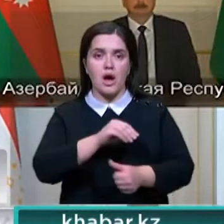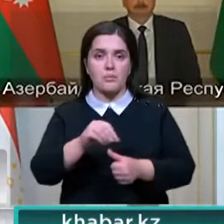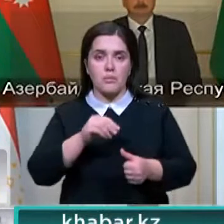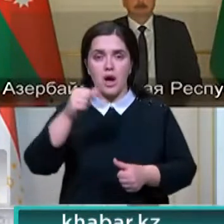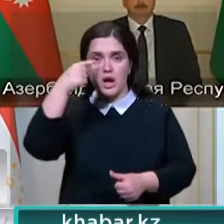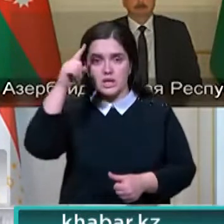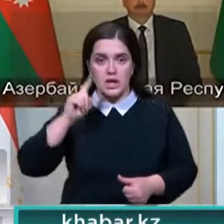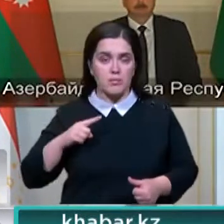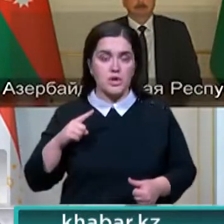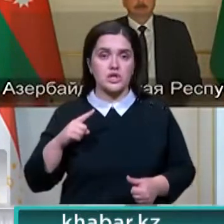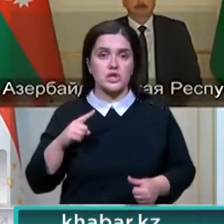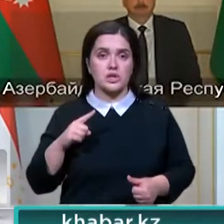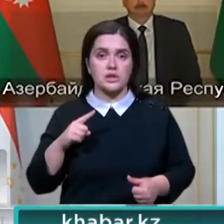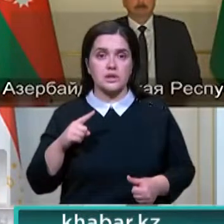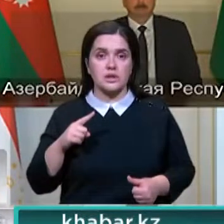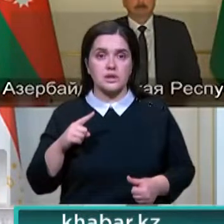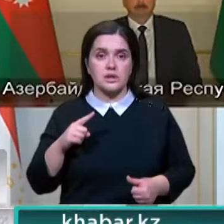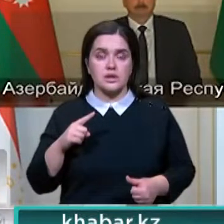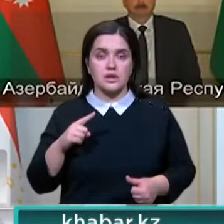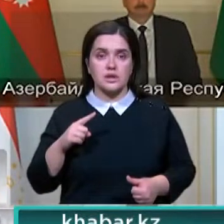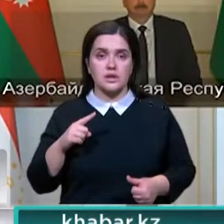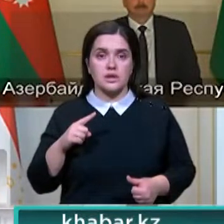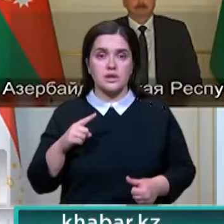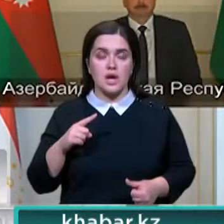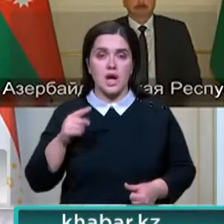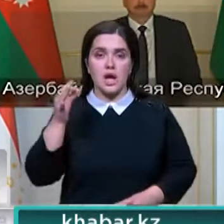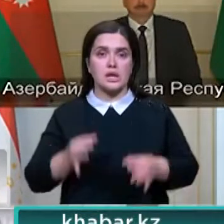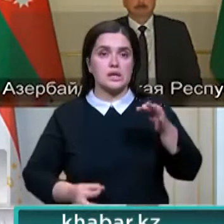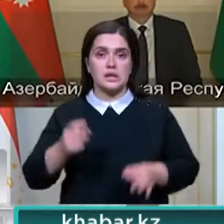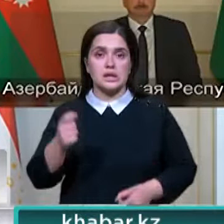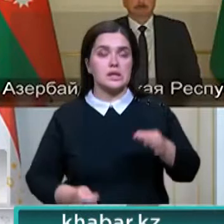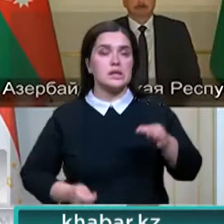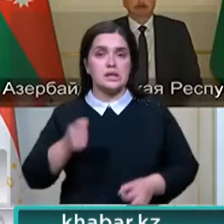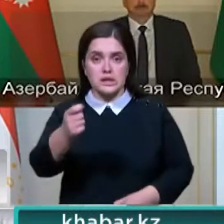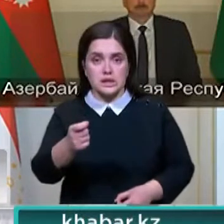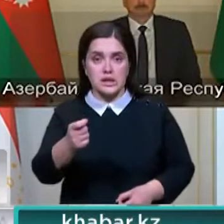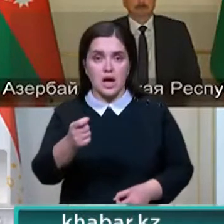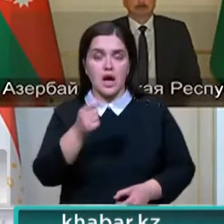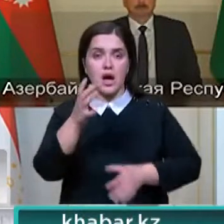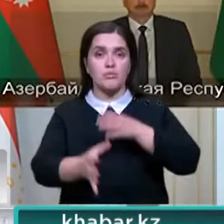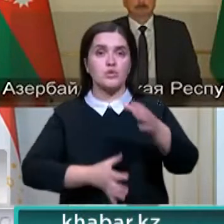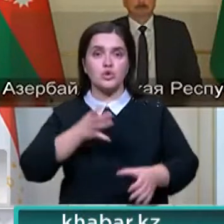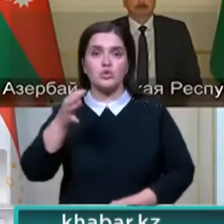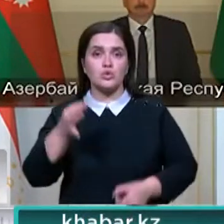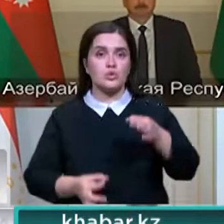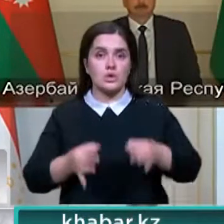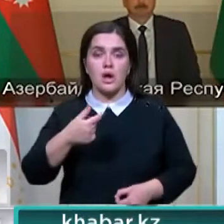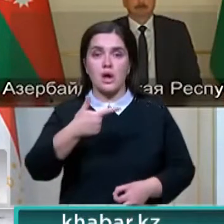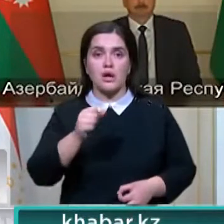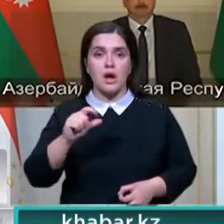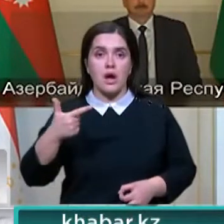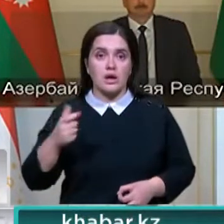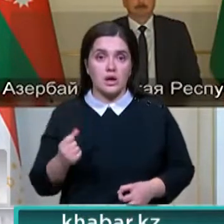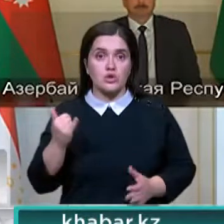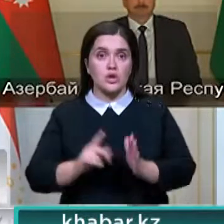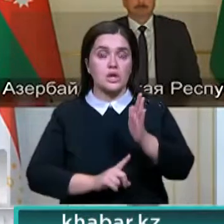Азербайджан представили иски в международный суд Гаги. Там сейчас